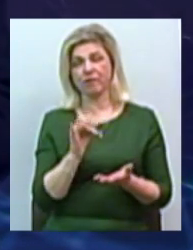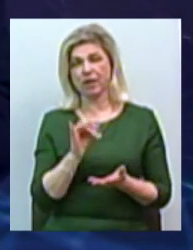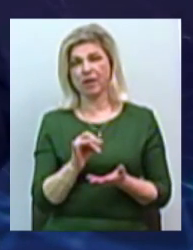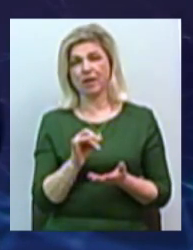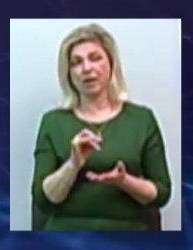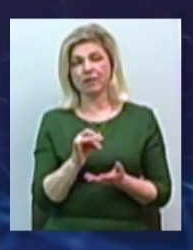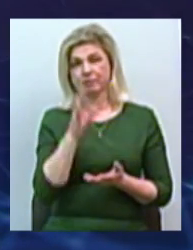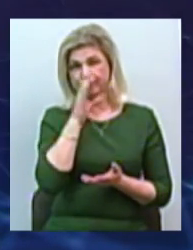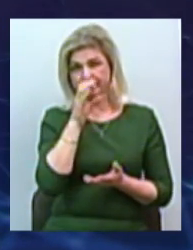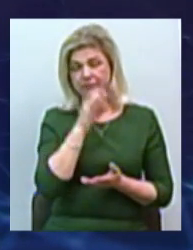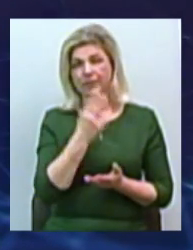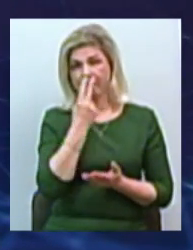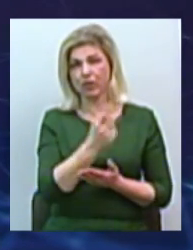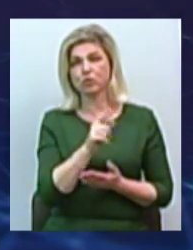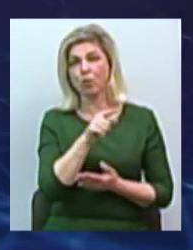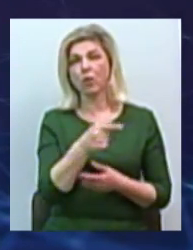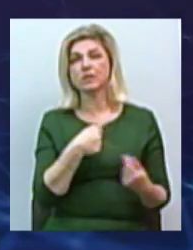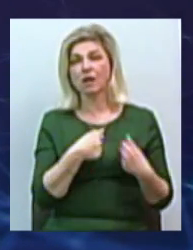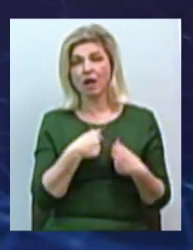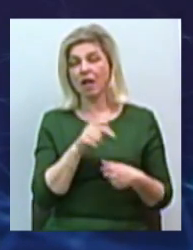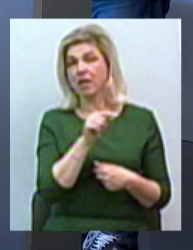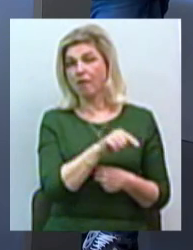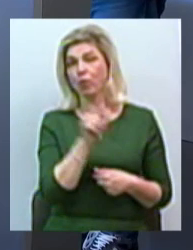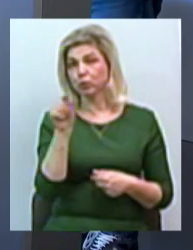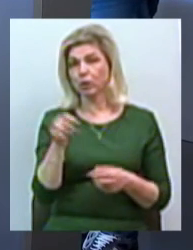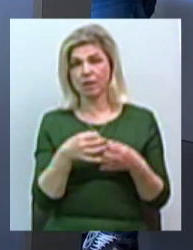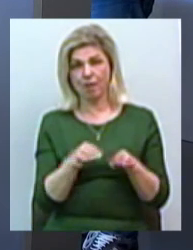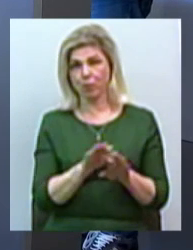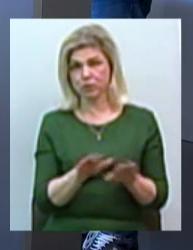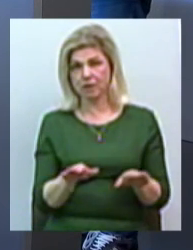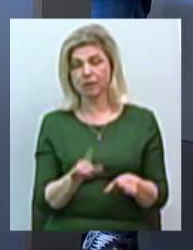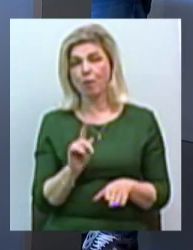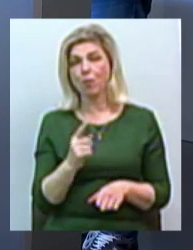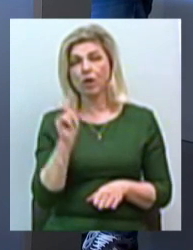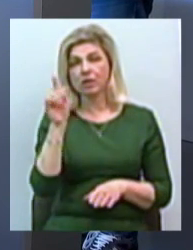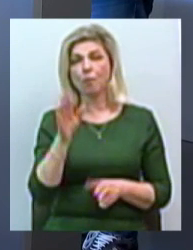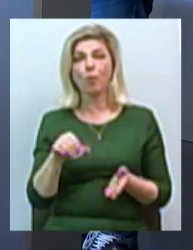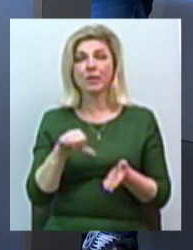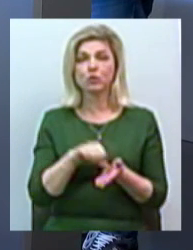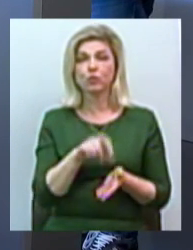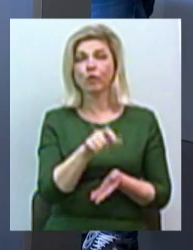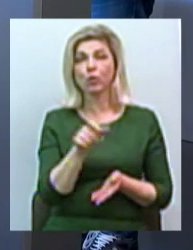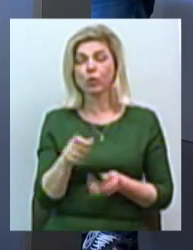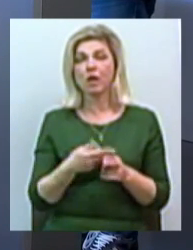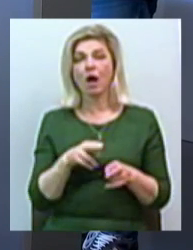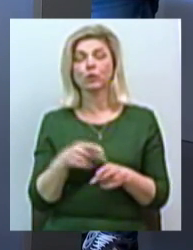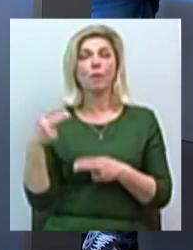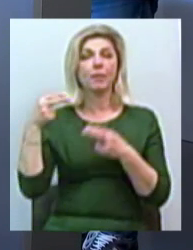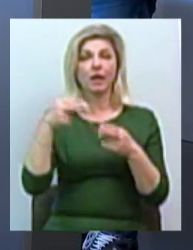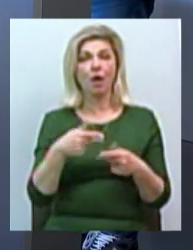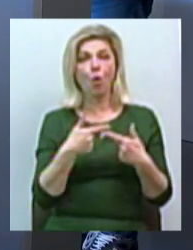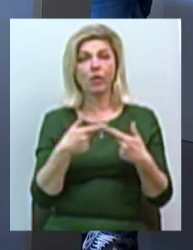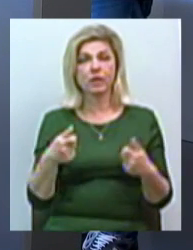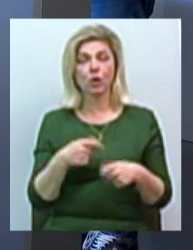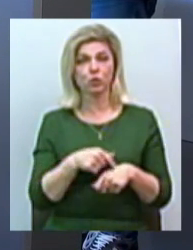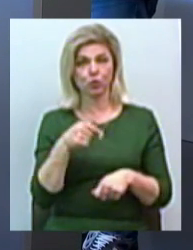чоловік, видно по ньому, що він страдає, його туди не пустять. тому, що там буде присутувати люди, які приїхали в цей отель,